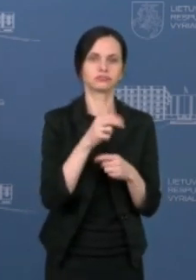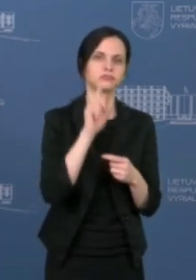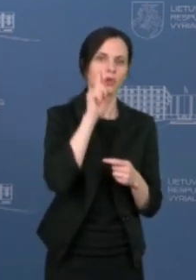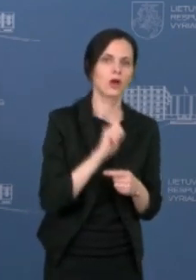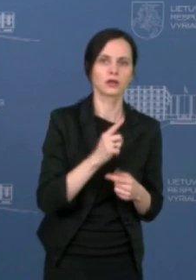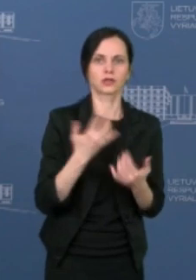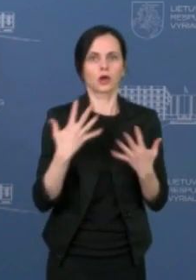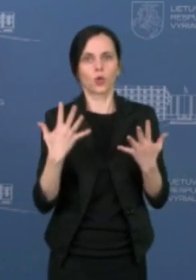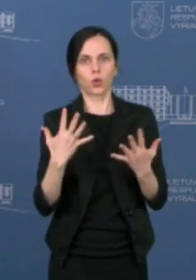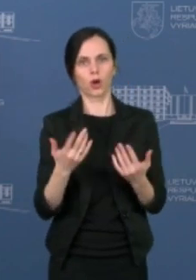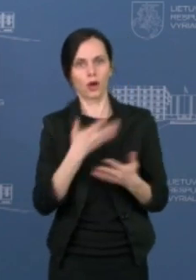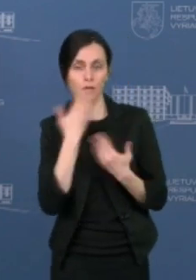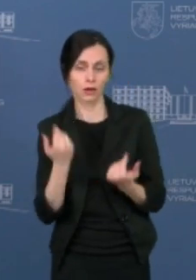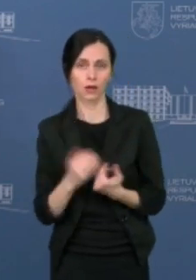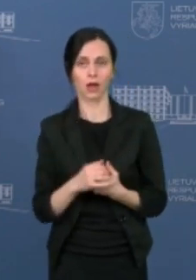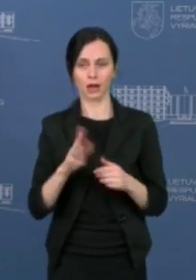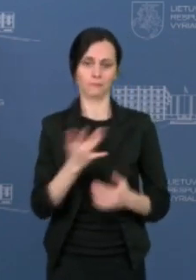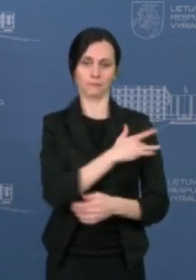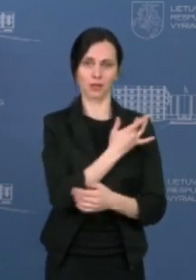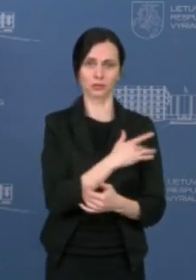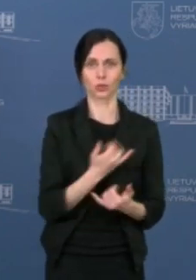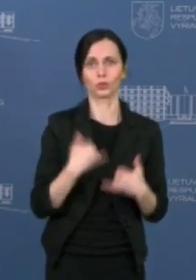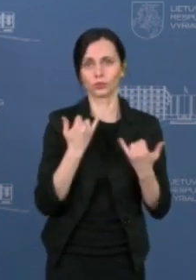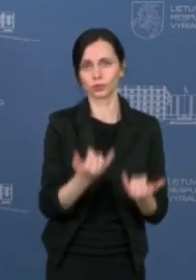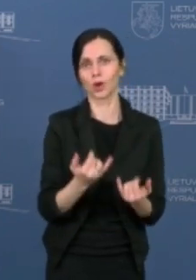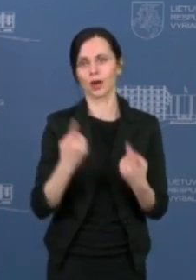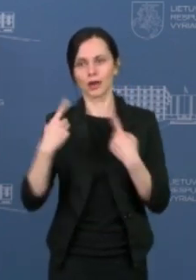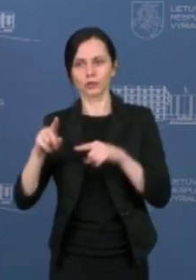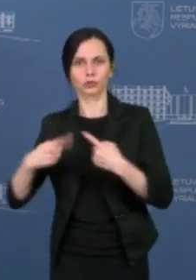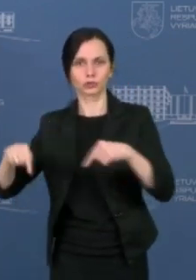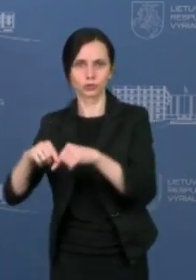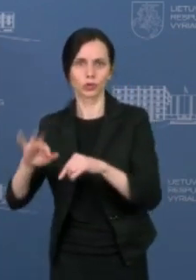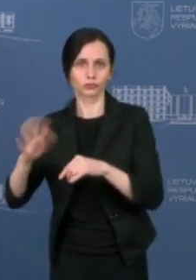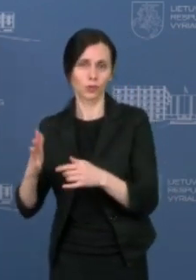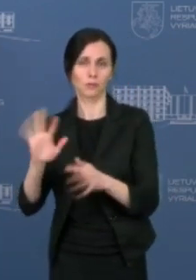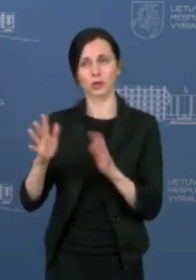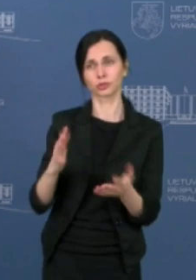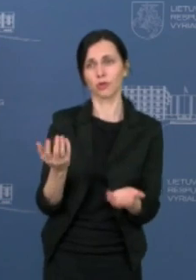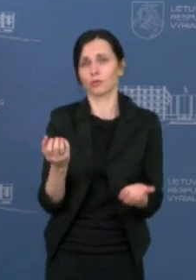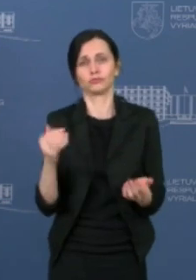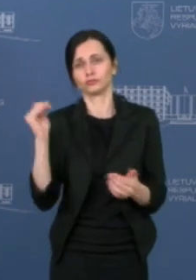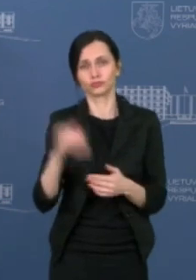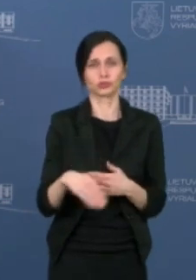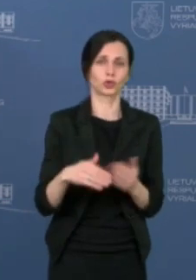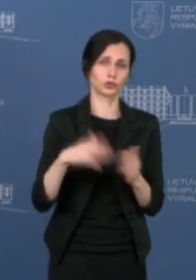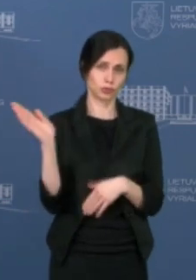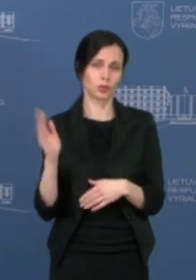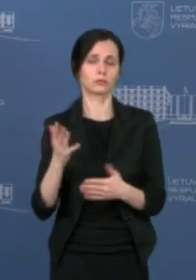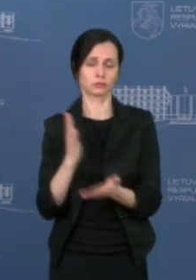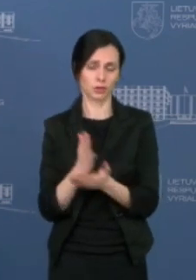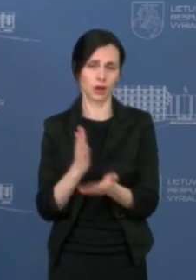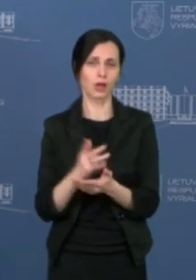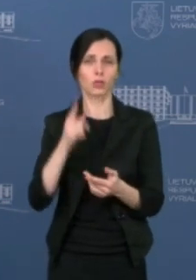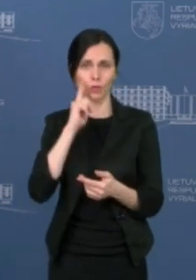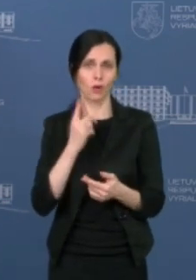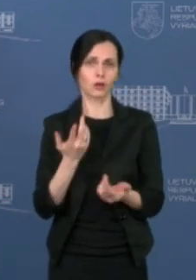tų kitų paslaugų srityje, na, yra manoma, kad yra po keliolika tūkstančių žmonių, kurie galėtų norėti